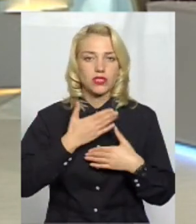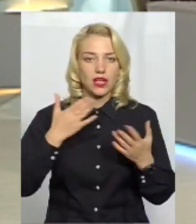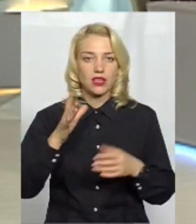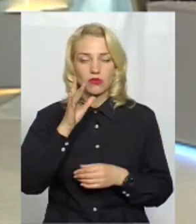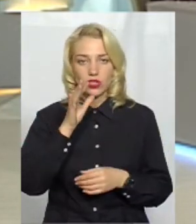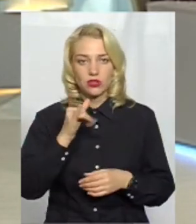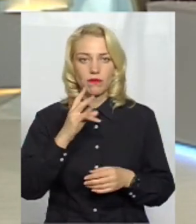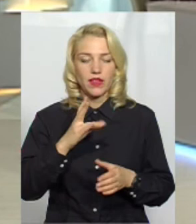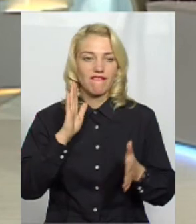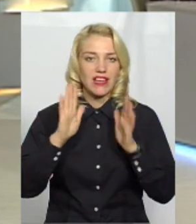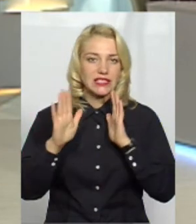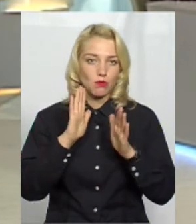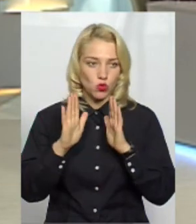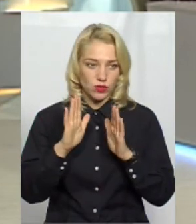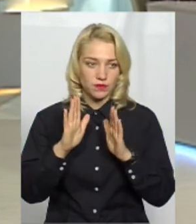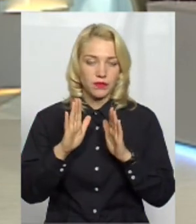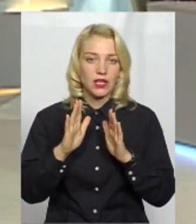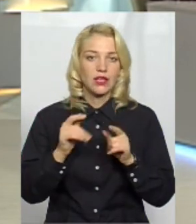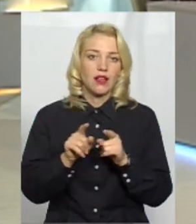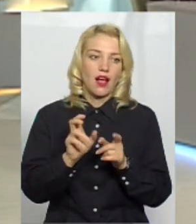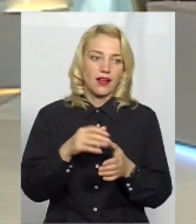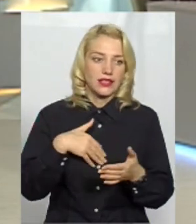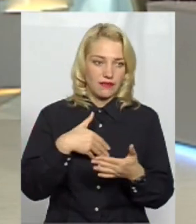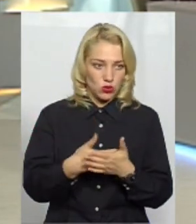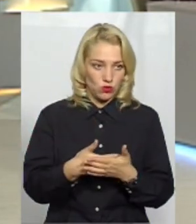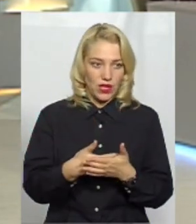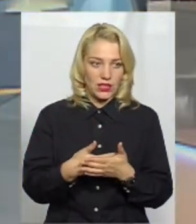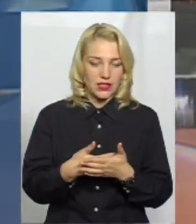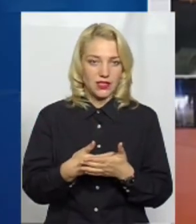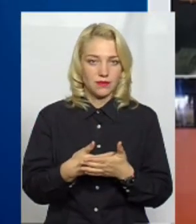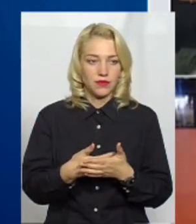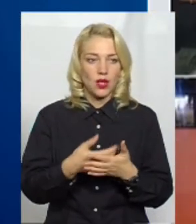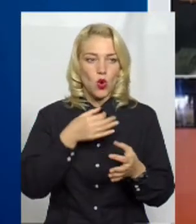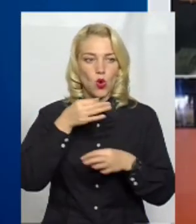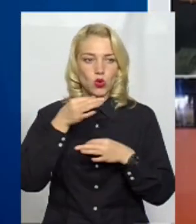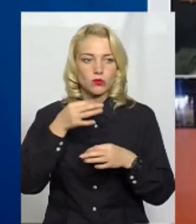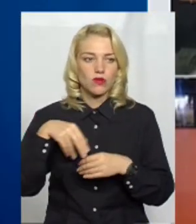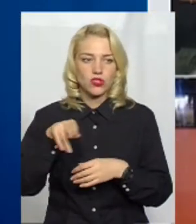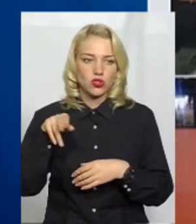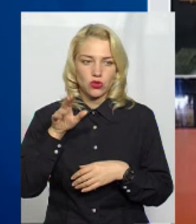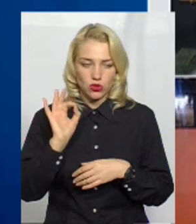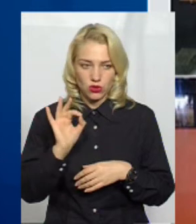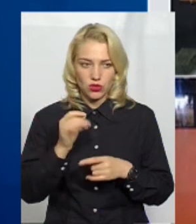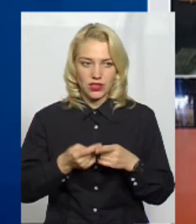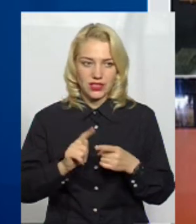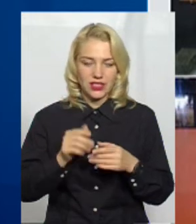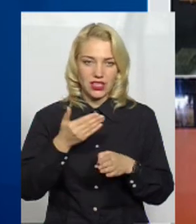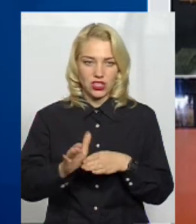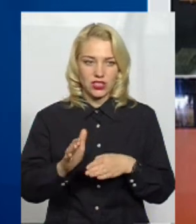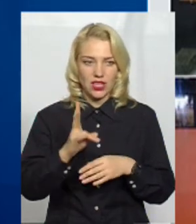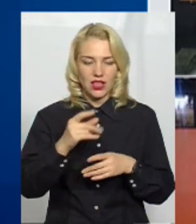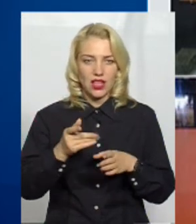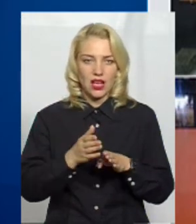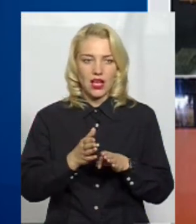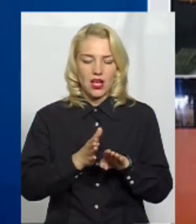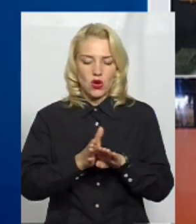часом на сторінці у Фейсбук так ніби активізувалися розмови стосовно тієї частинки на